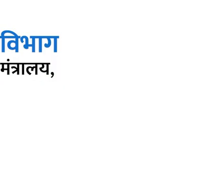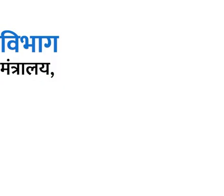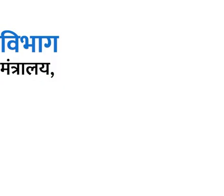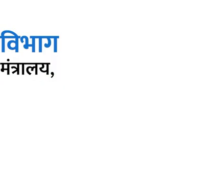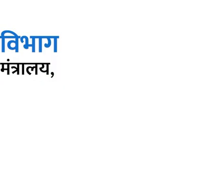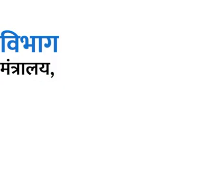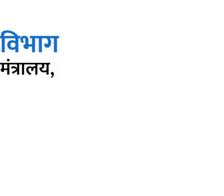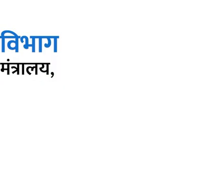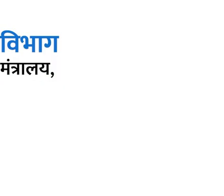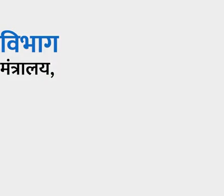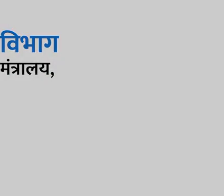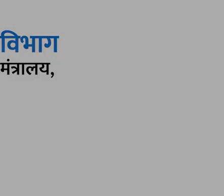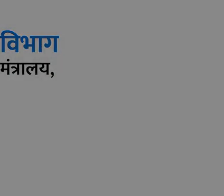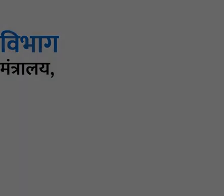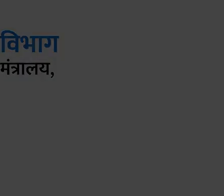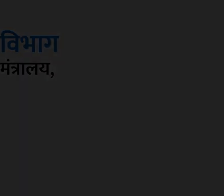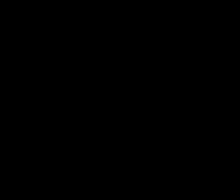प्राष्ट्र निर्माड हाथ